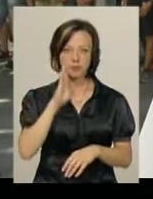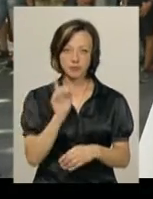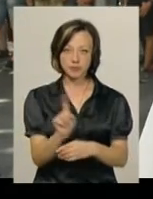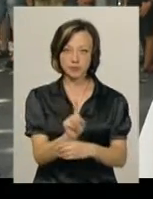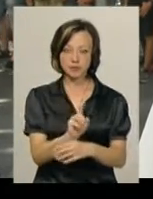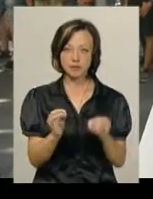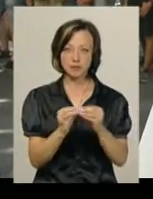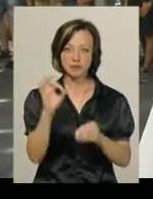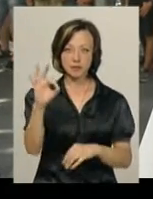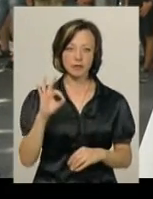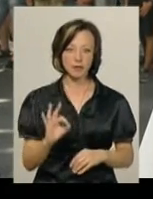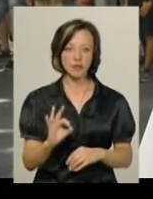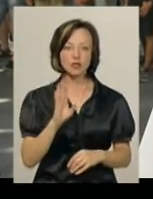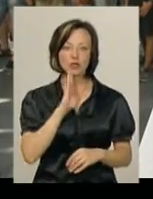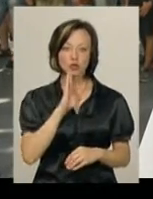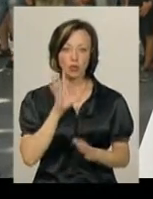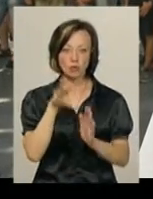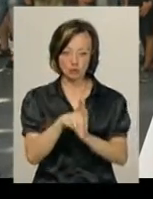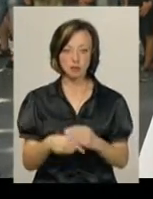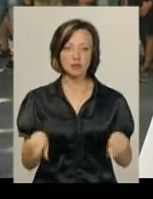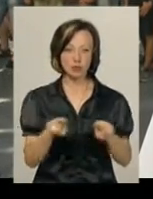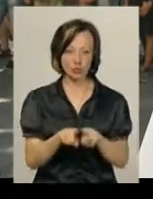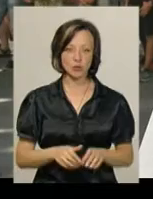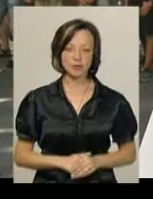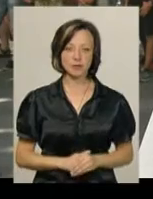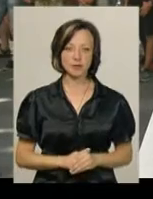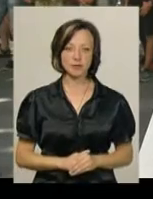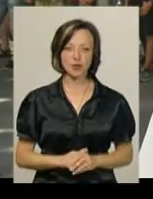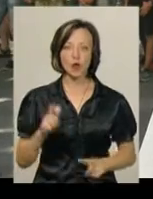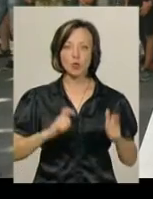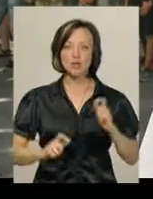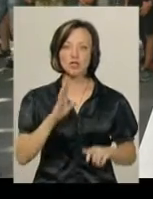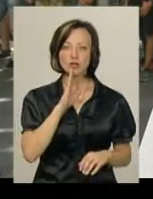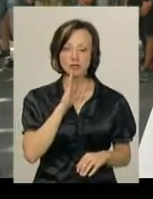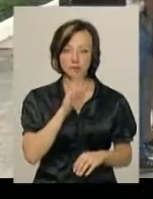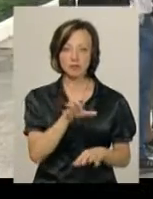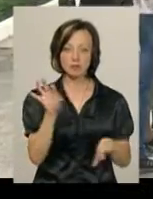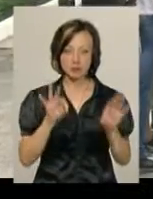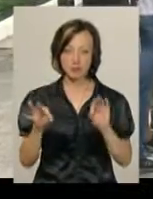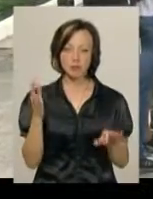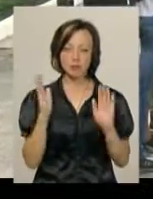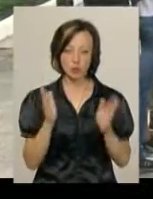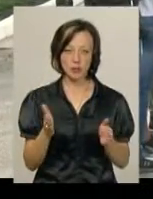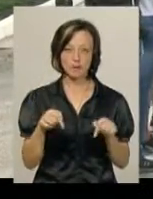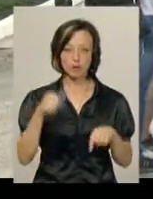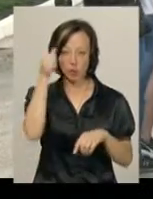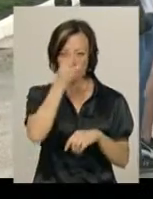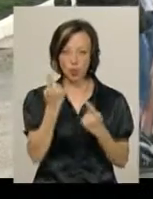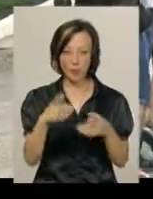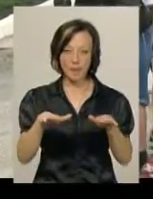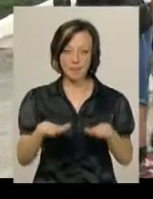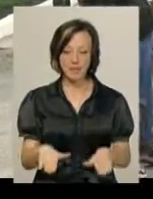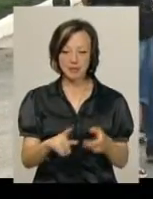10% жінок ми теж набираємо. Курсантів жіночої статі буде набрано. В цьому році на одне місце в